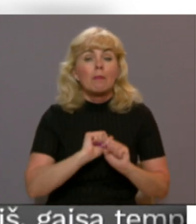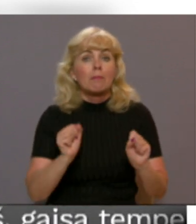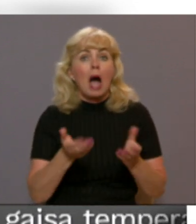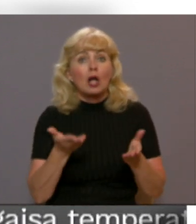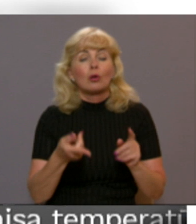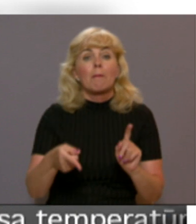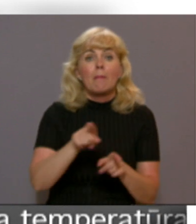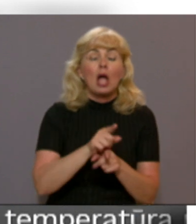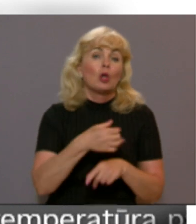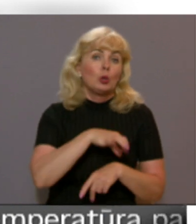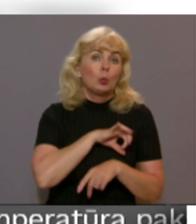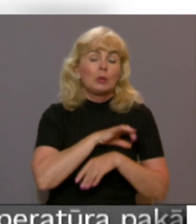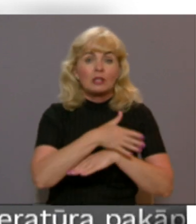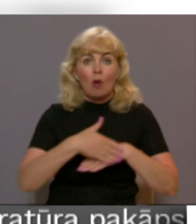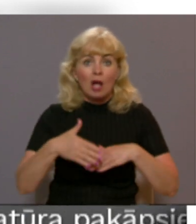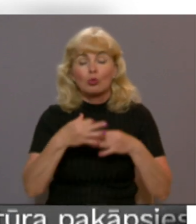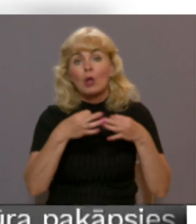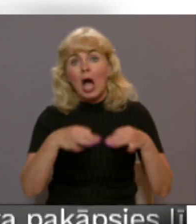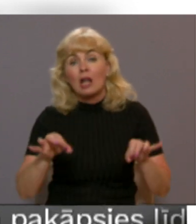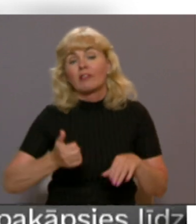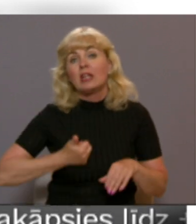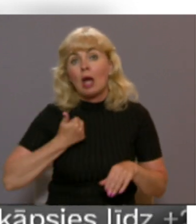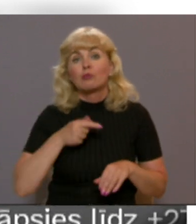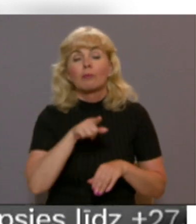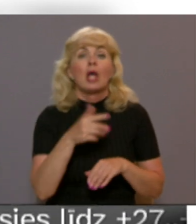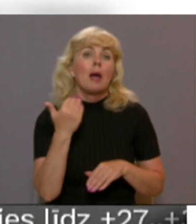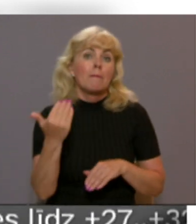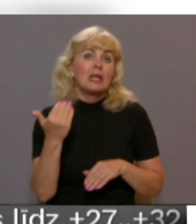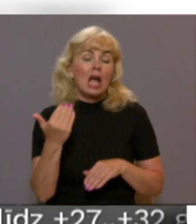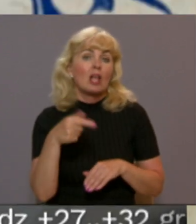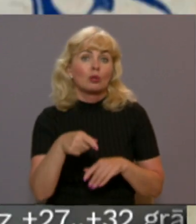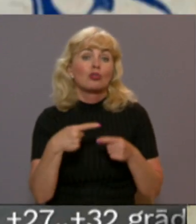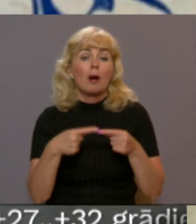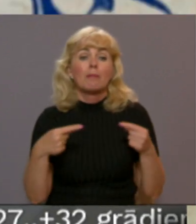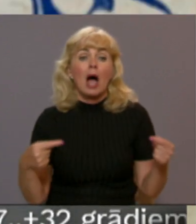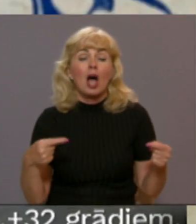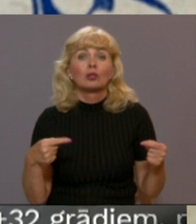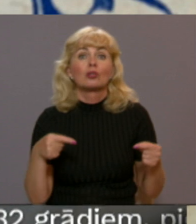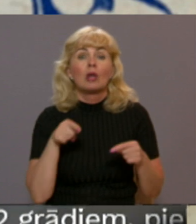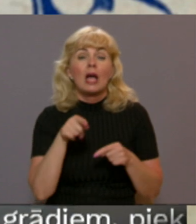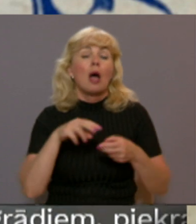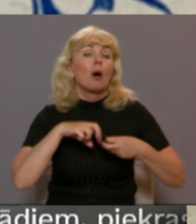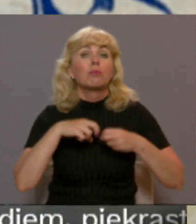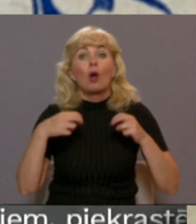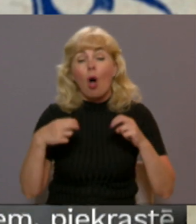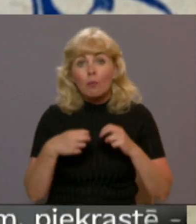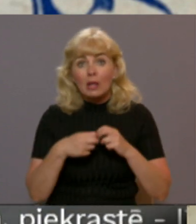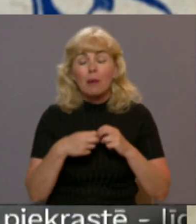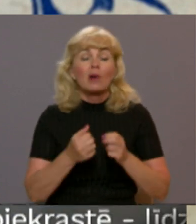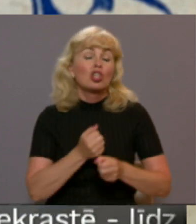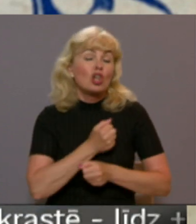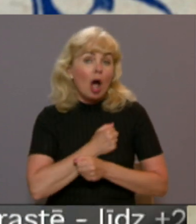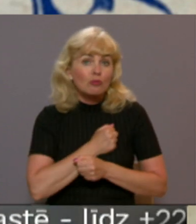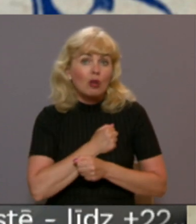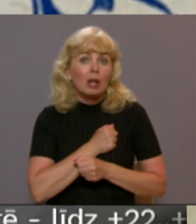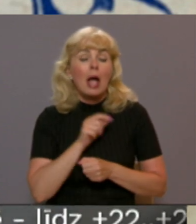mainīt juridisku adresi, kā arī jāatbrīvot īpašumu no tam piederošām mantām. Galveno, problēma ir, ka dīmžāli